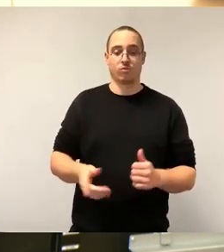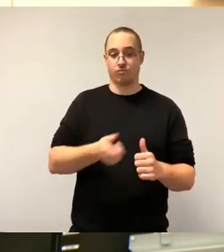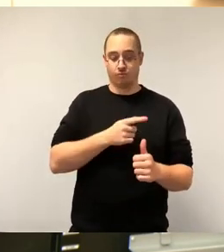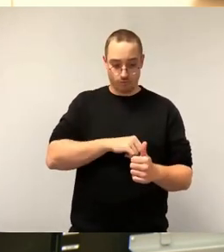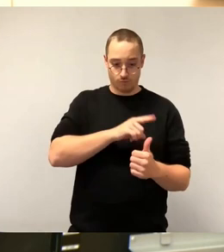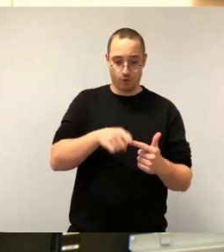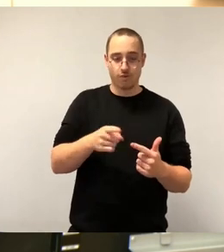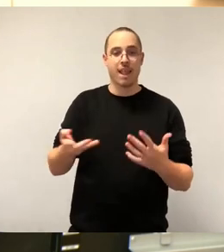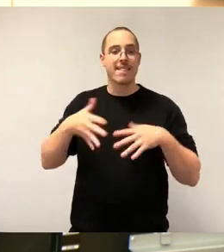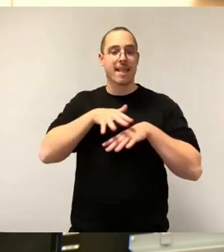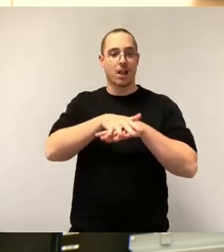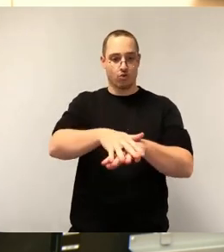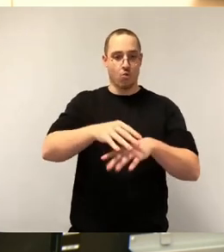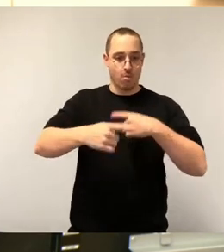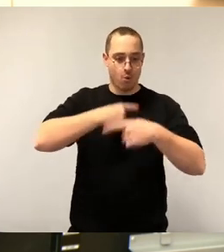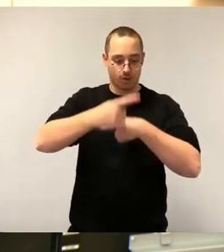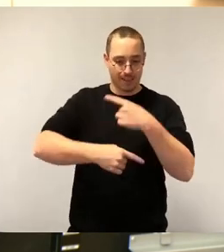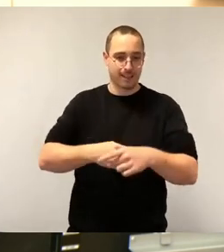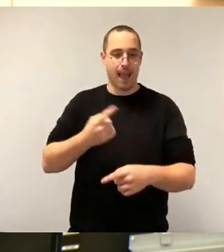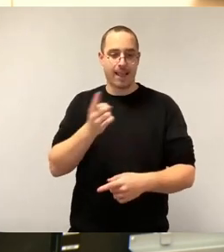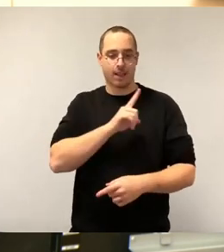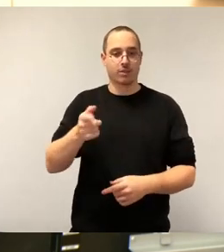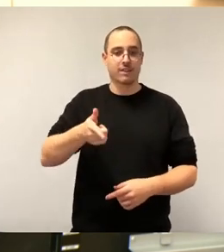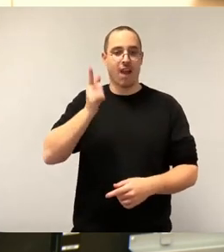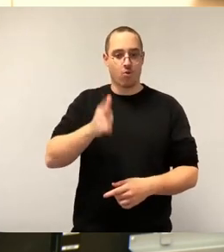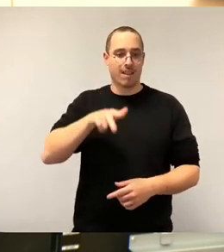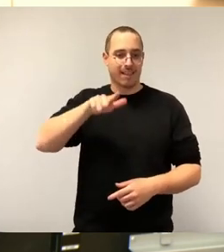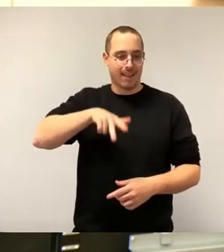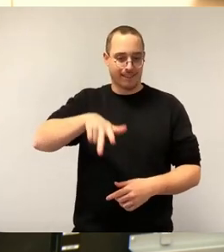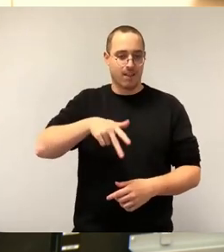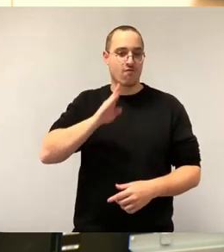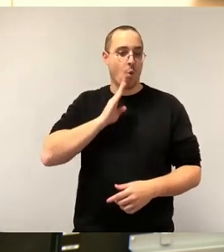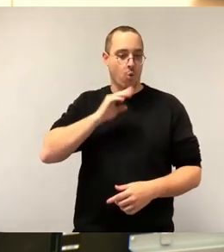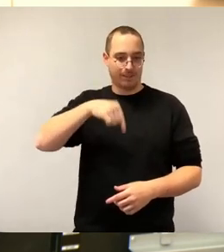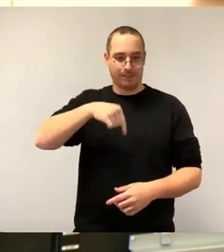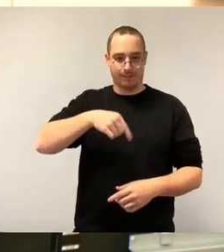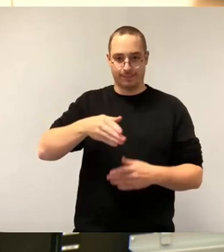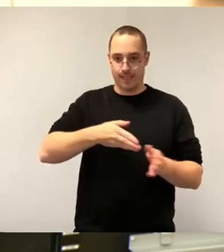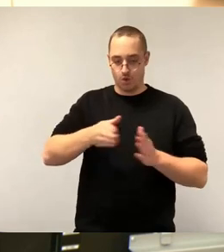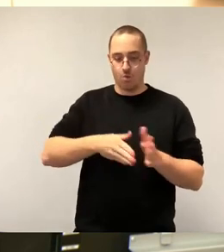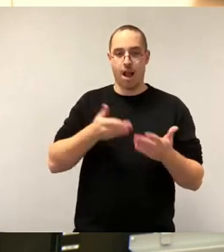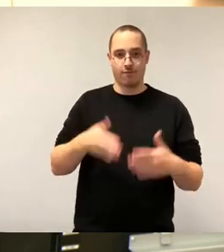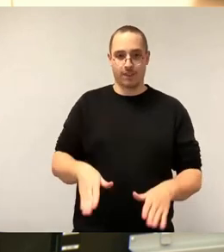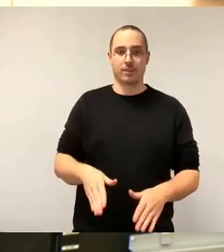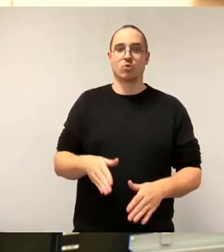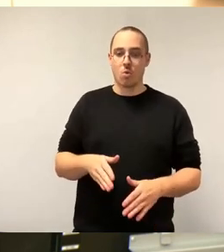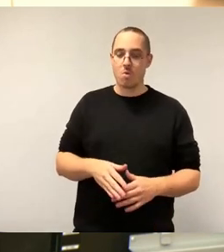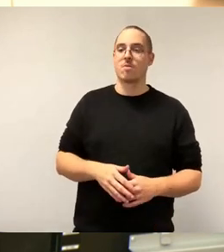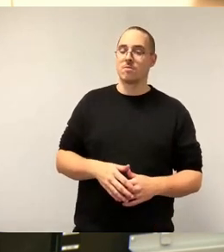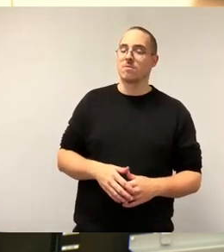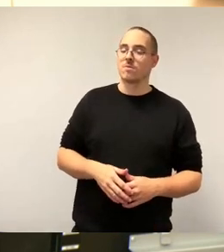der 1213 Wohnungen Ende Januar diesen Jahres hat Überlegungen letztendlich aber erst greifbar gemacht.